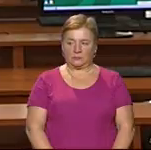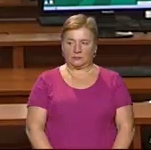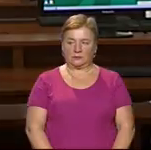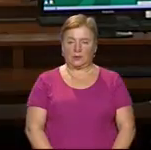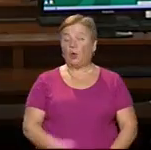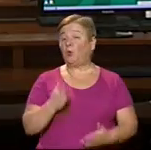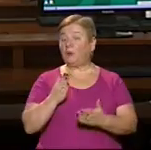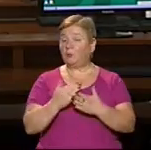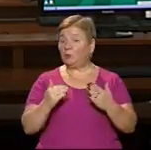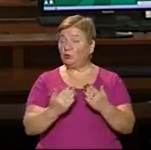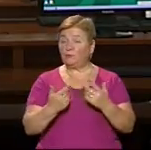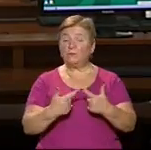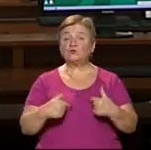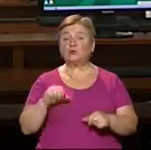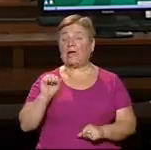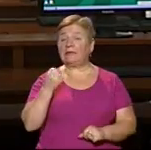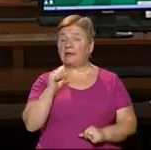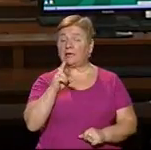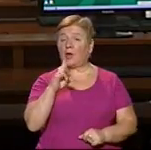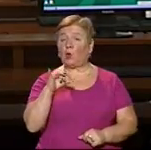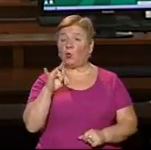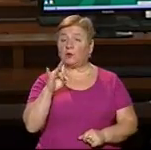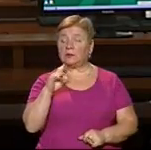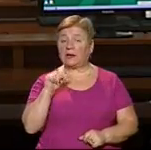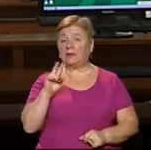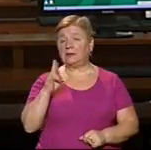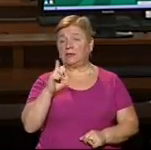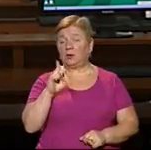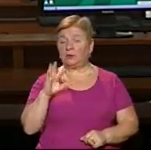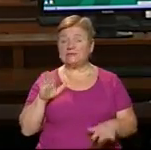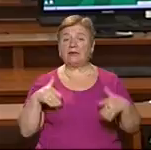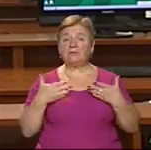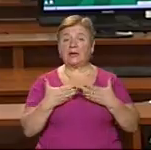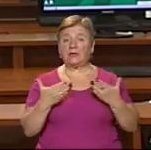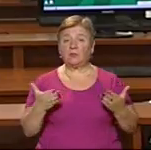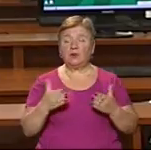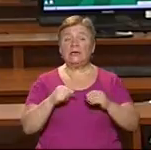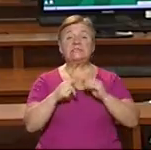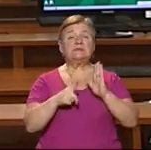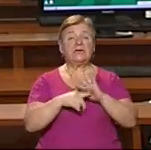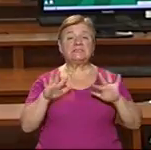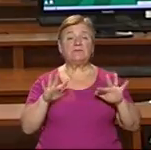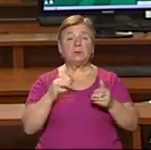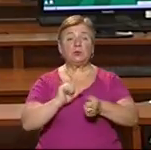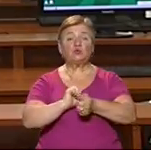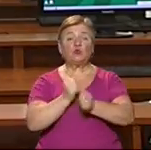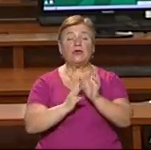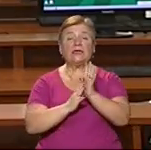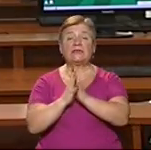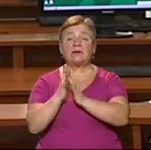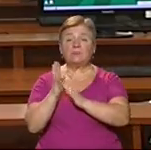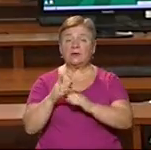У прямому ефірі новини у студії Андріана Курта та Наталія Булеця вітаємо 17 випадків загорання сухої трави та